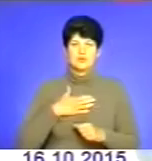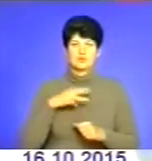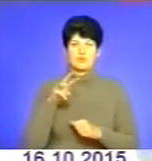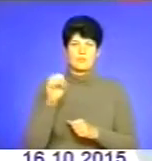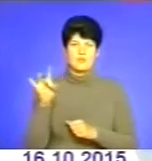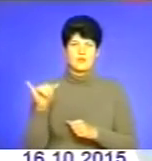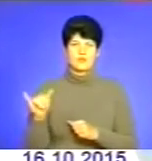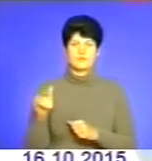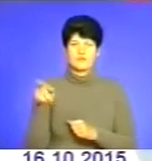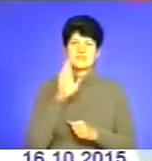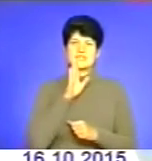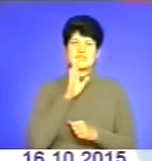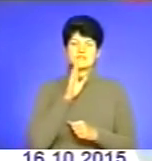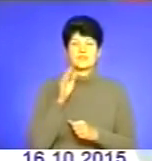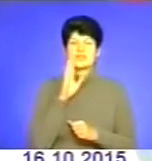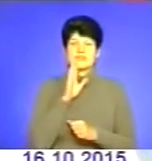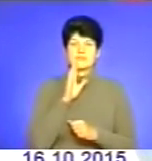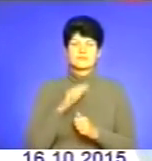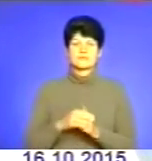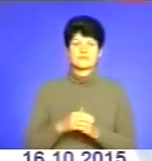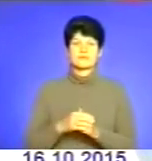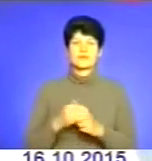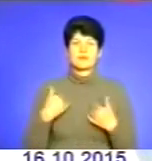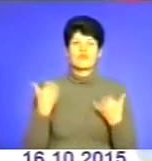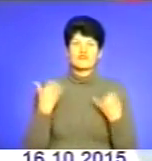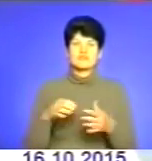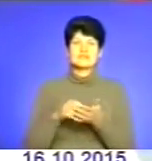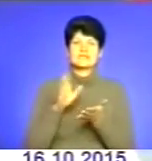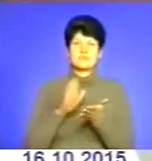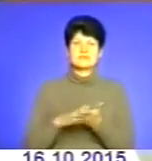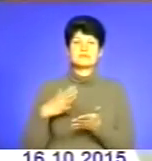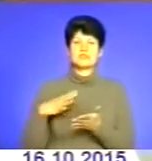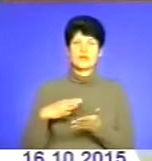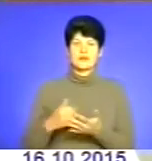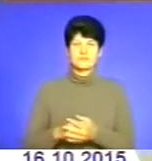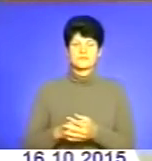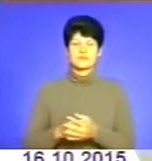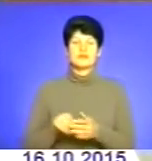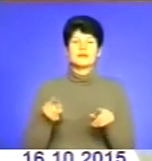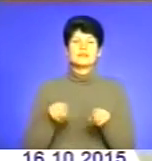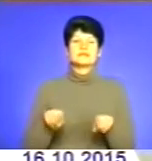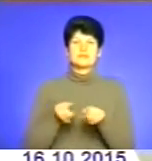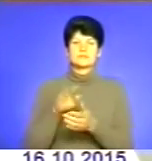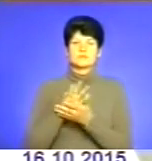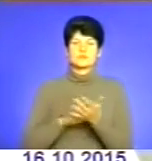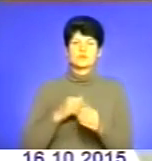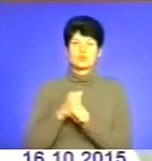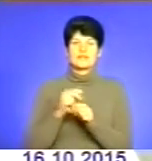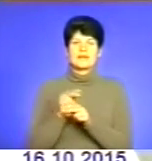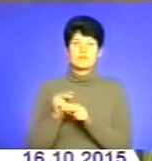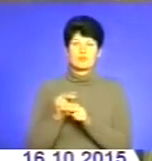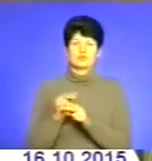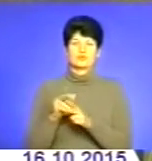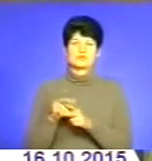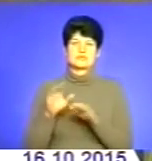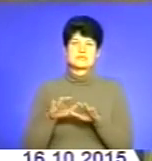У вас дівчинка, воно чекаємо. Дівчинка, так. Ми вже записані, так і чекаємо. Також тривають роботи із ремонту садочка на вулиці